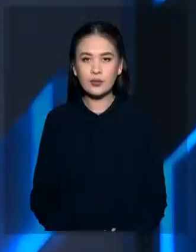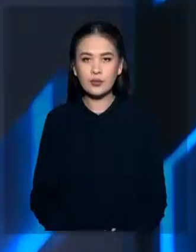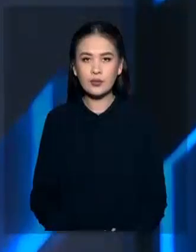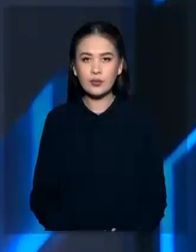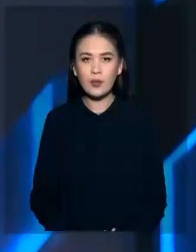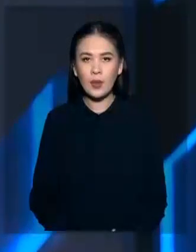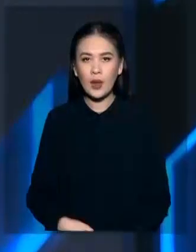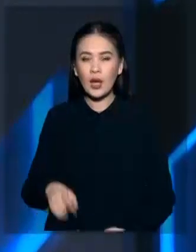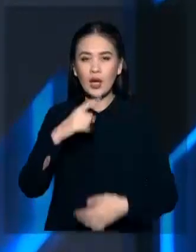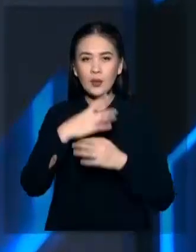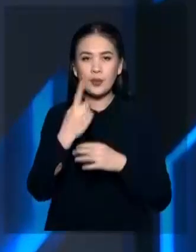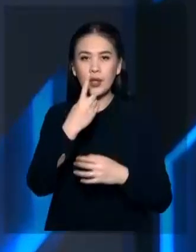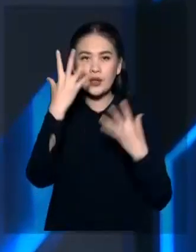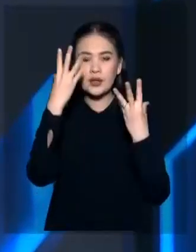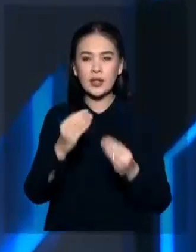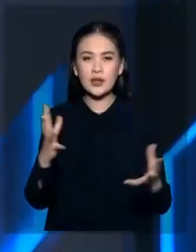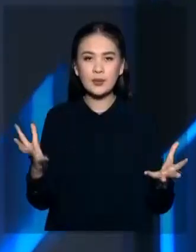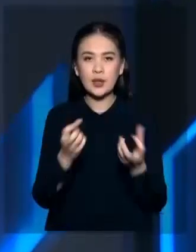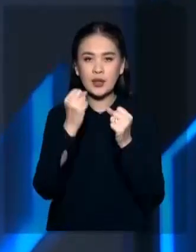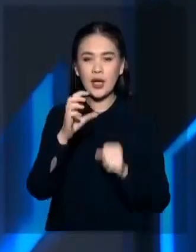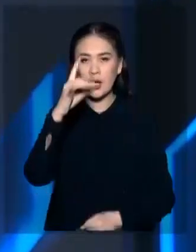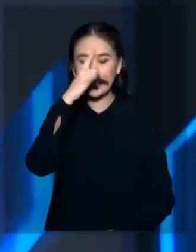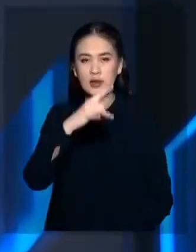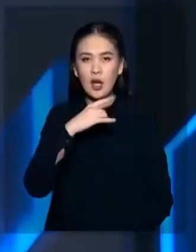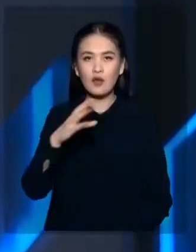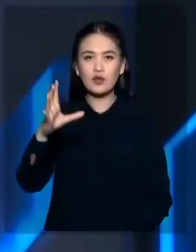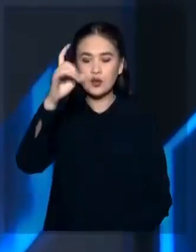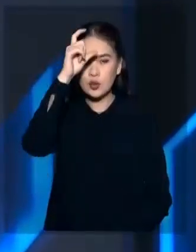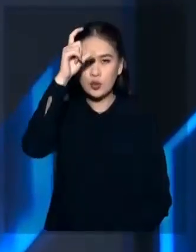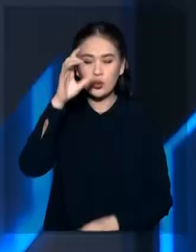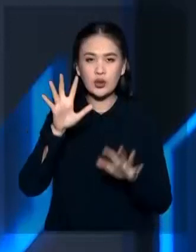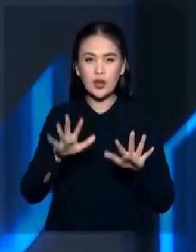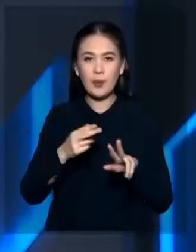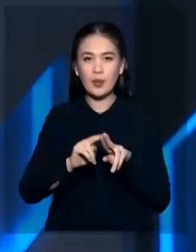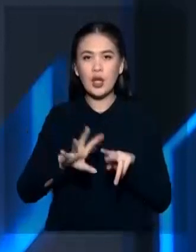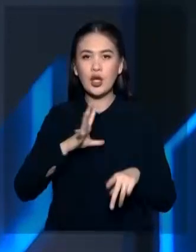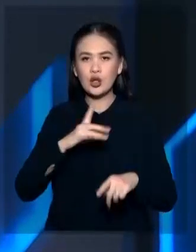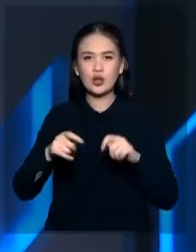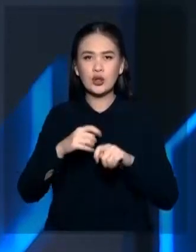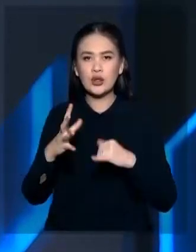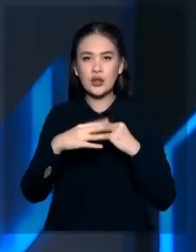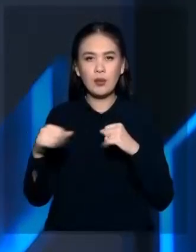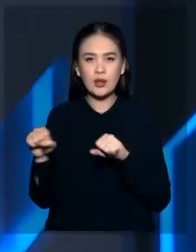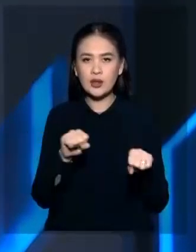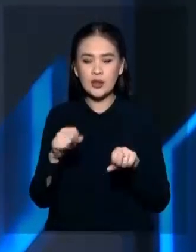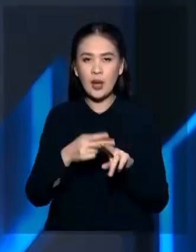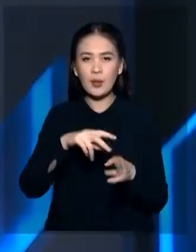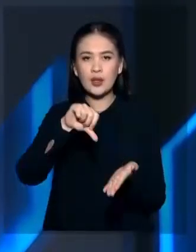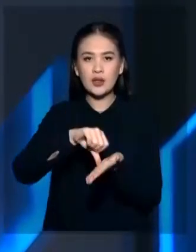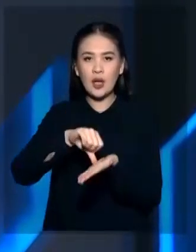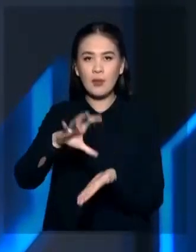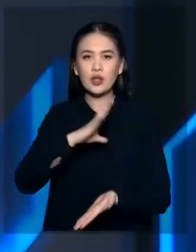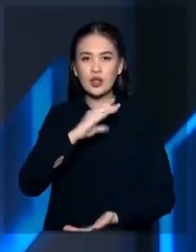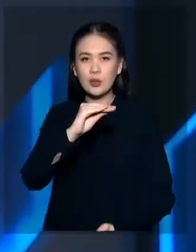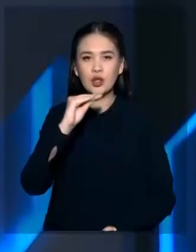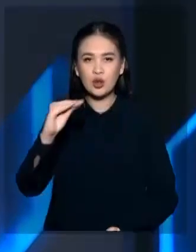Буквально с первых дней спасательной эмиссии Казахстана в Турции в эпицентре разрушительных землетрясений находилась корреспондент